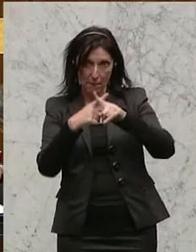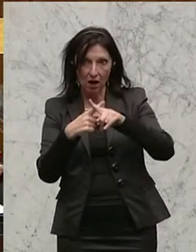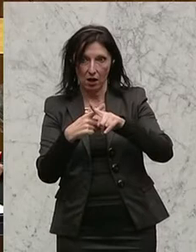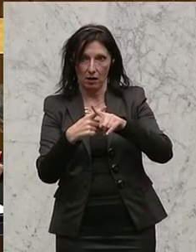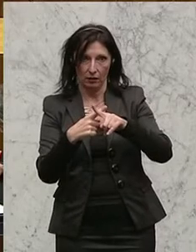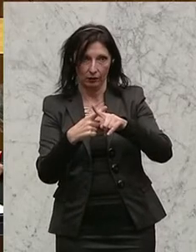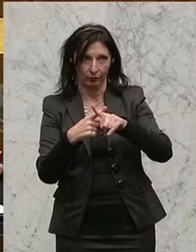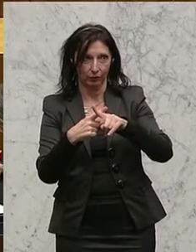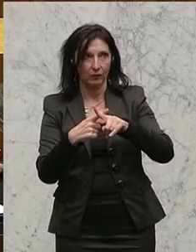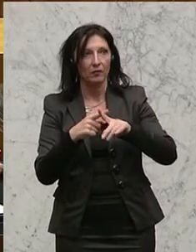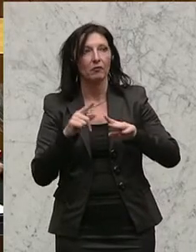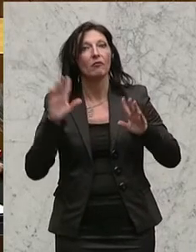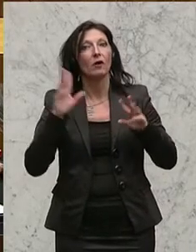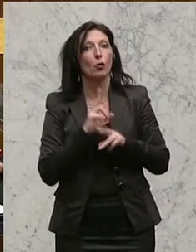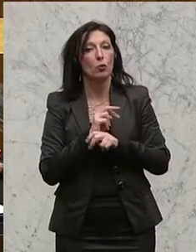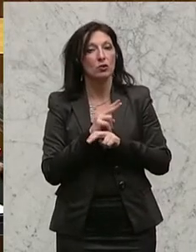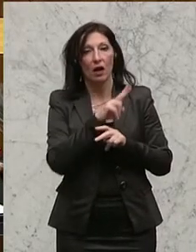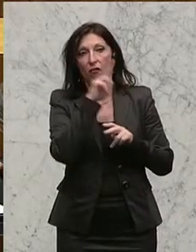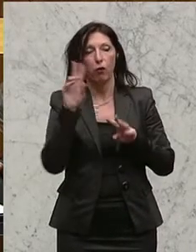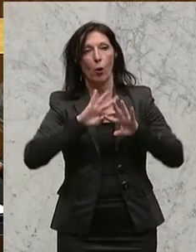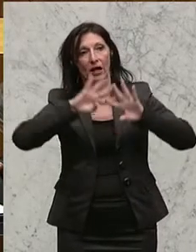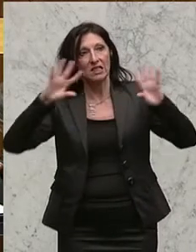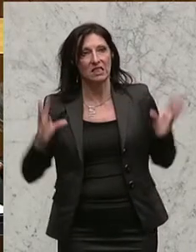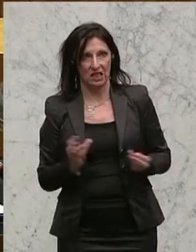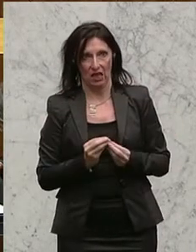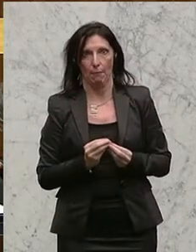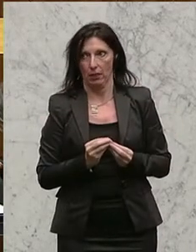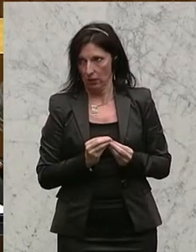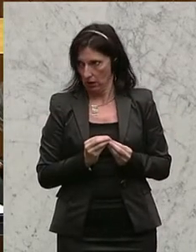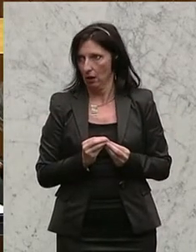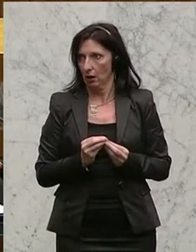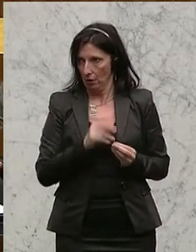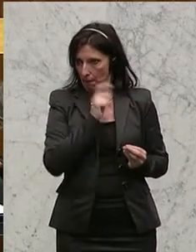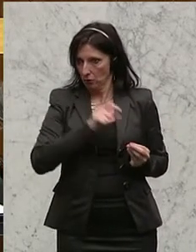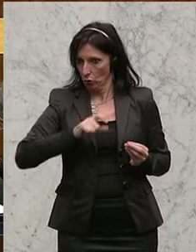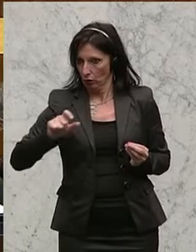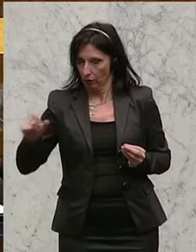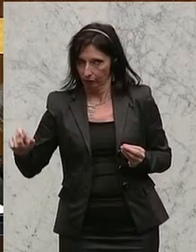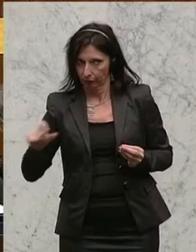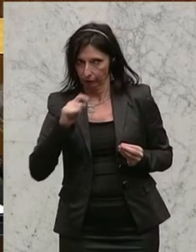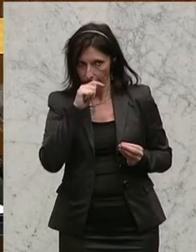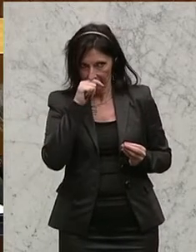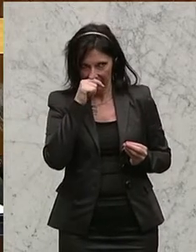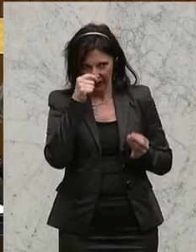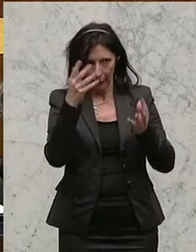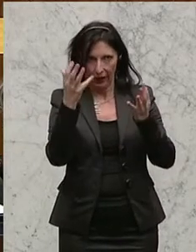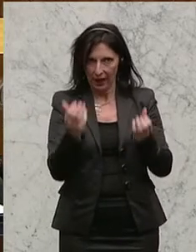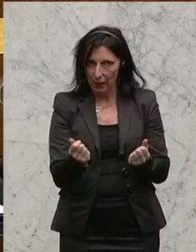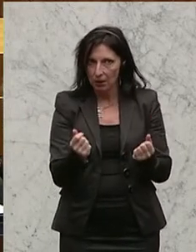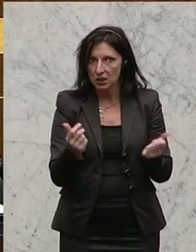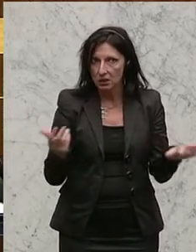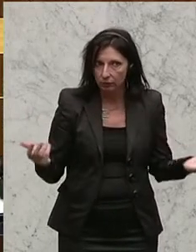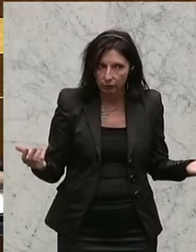mit der Gesamtzahl der österreichischen Bevölkerung, dann komme ich auf eine Zahl, die